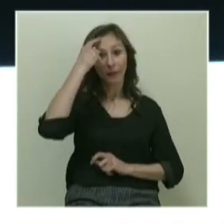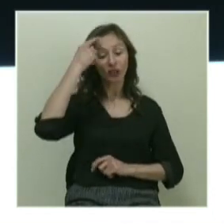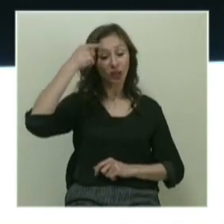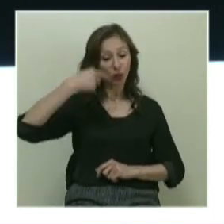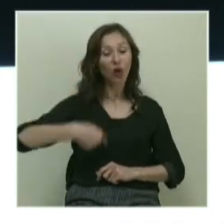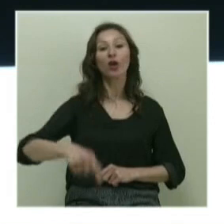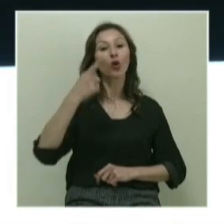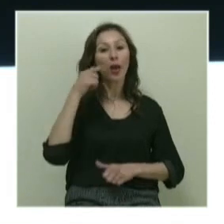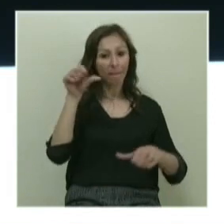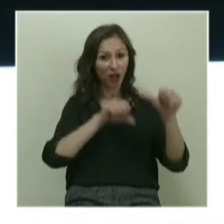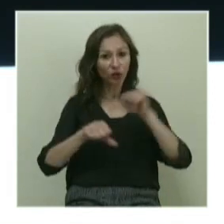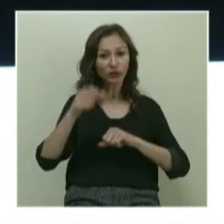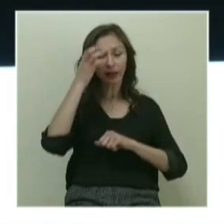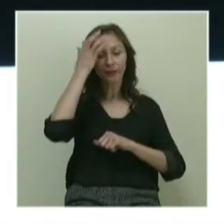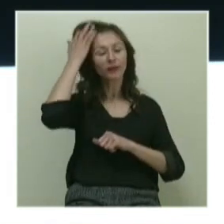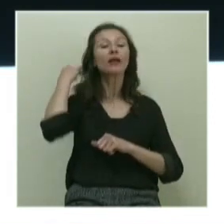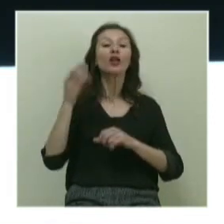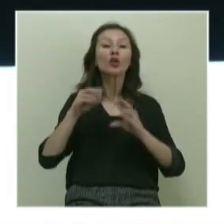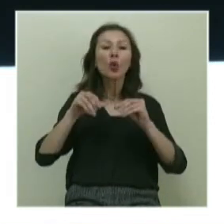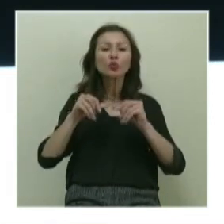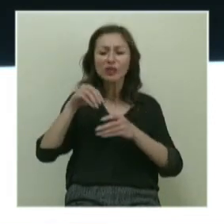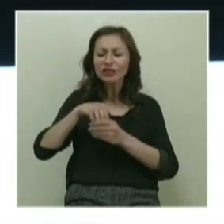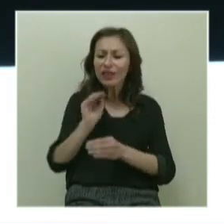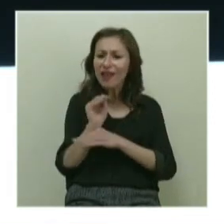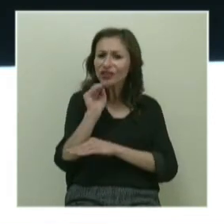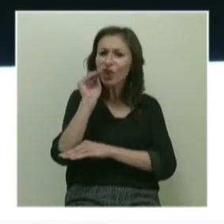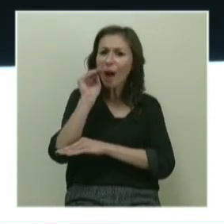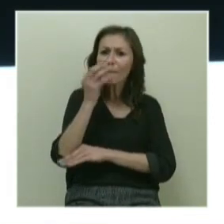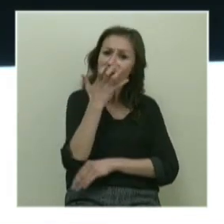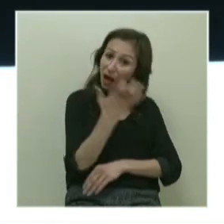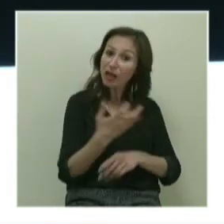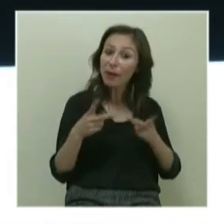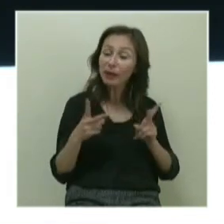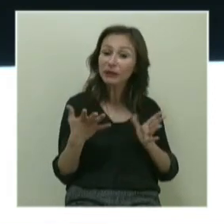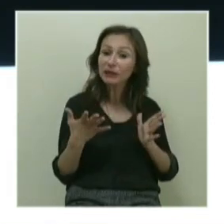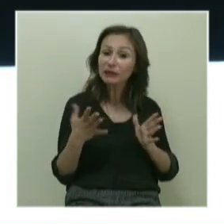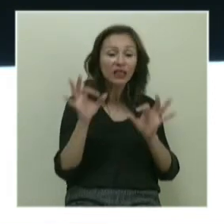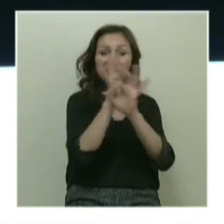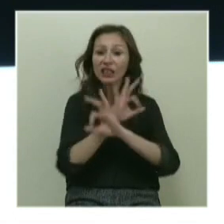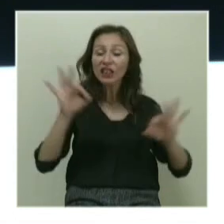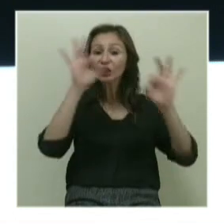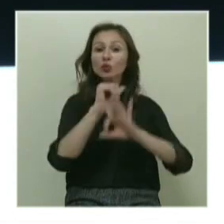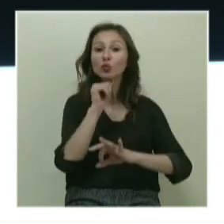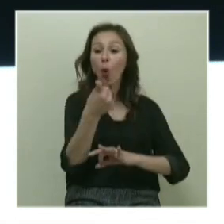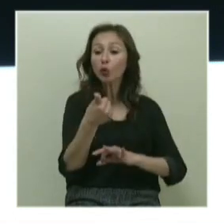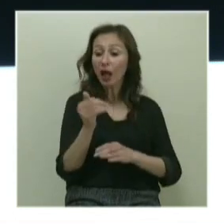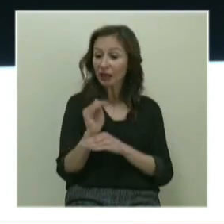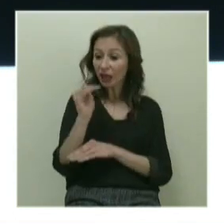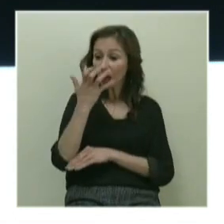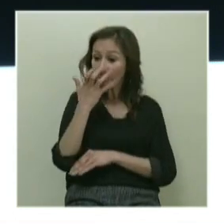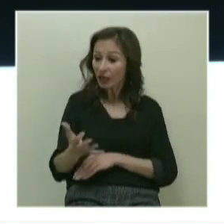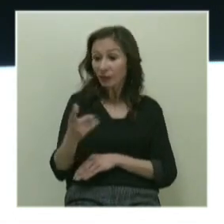sentetik biyoloji ise karbon tozundan yaşam yaratabilir miyiz? Hiç yoktan yaşam